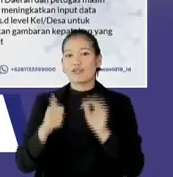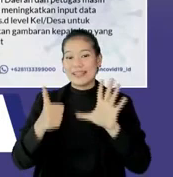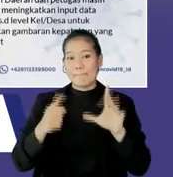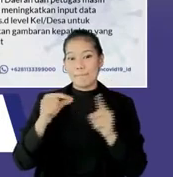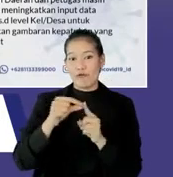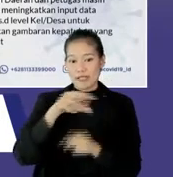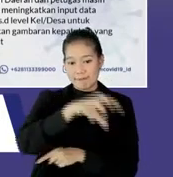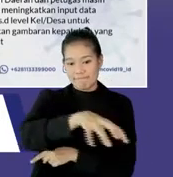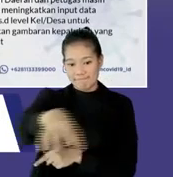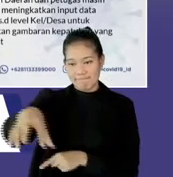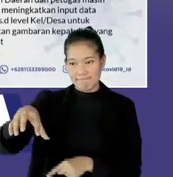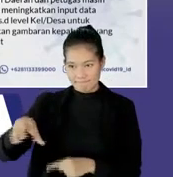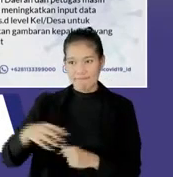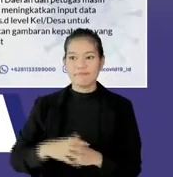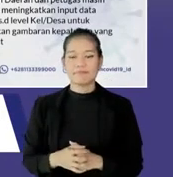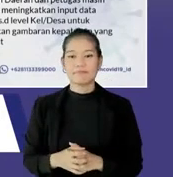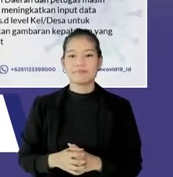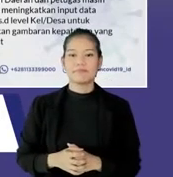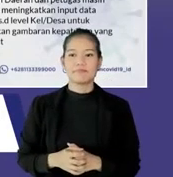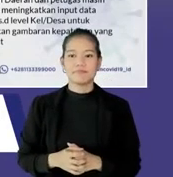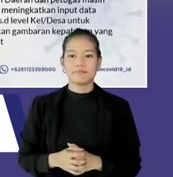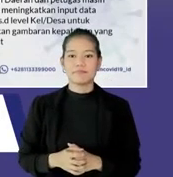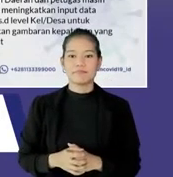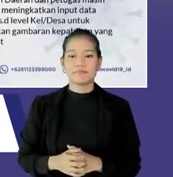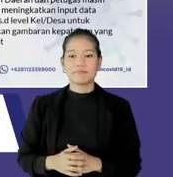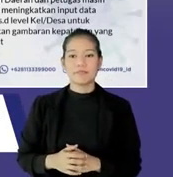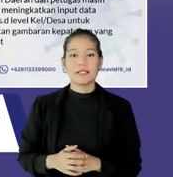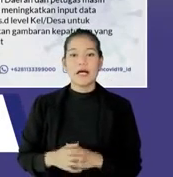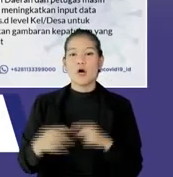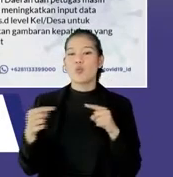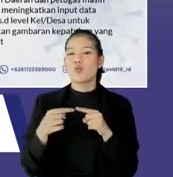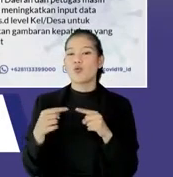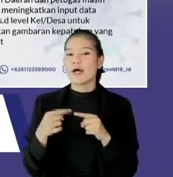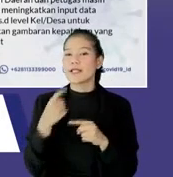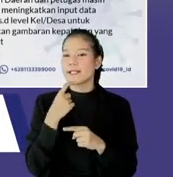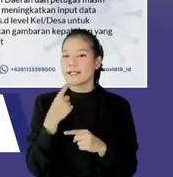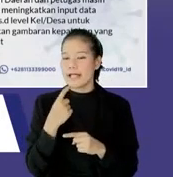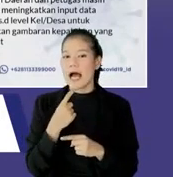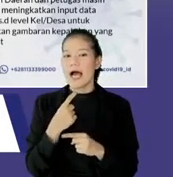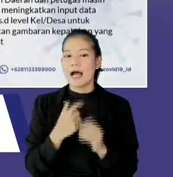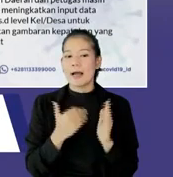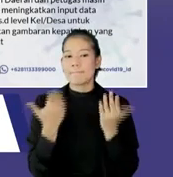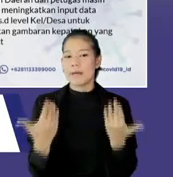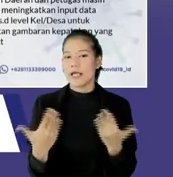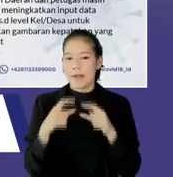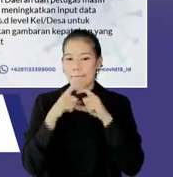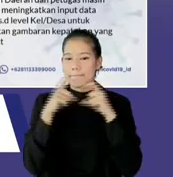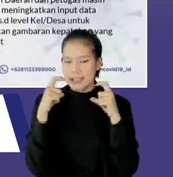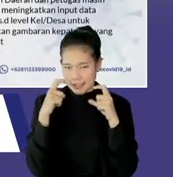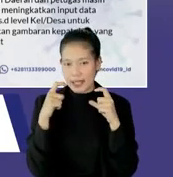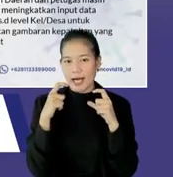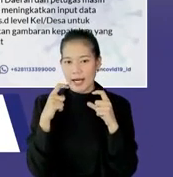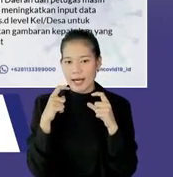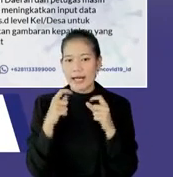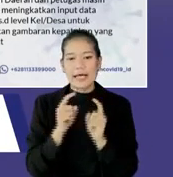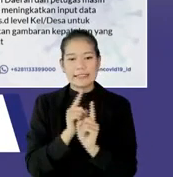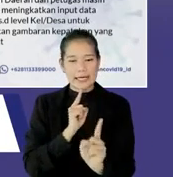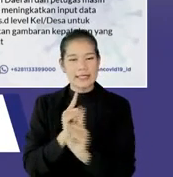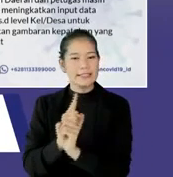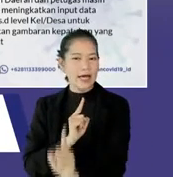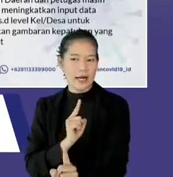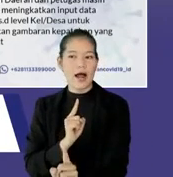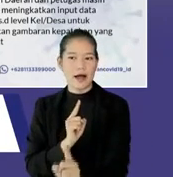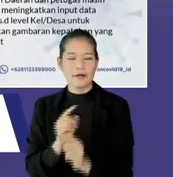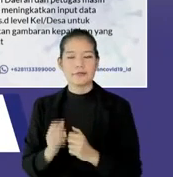provinsi yang tadi, yang di luar Jawa dan Bali gitu ya, terkait dengan kepatuhan menggunakan masker, dan menjaga jarak di enam